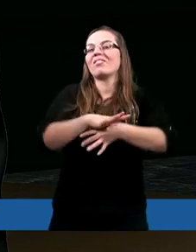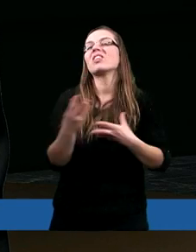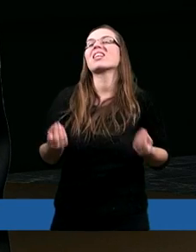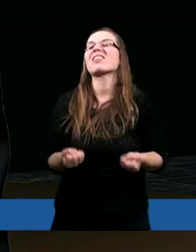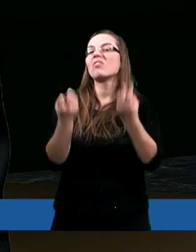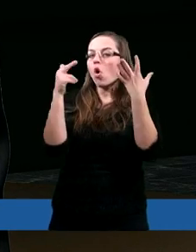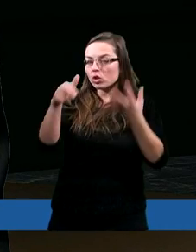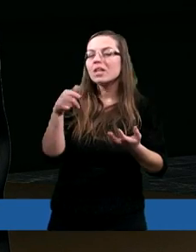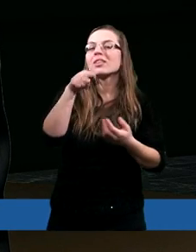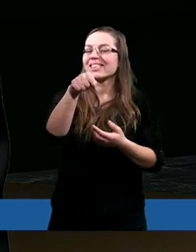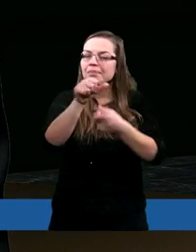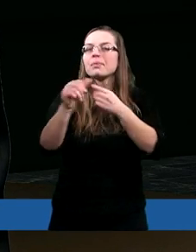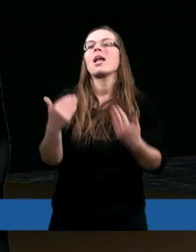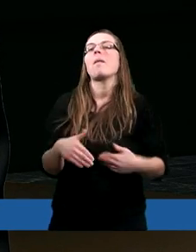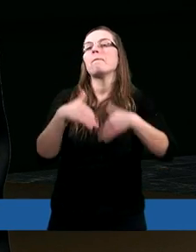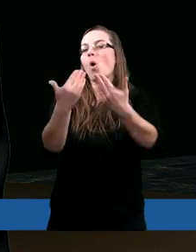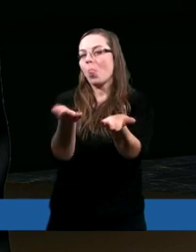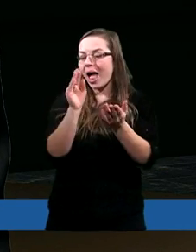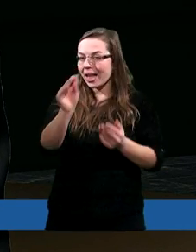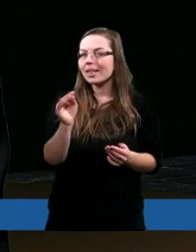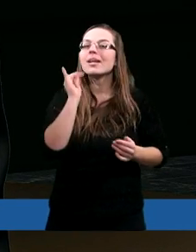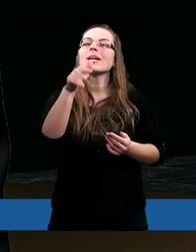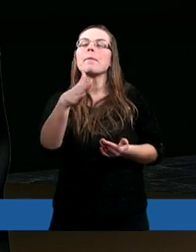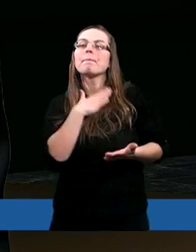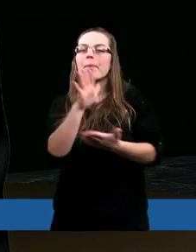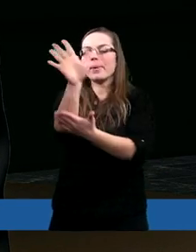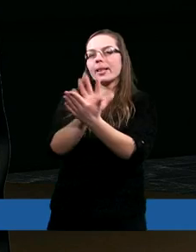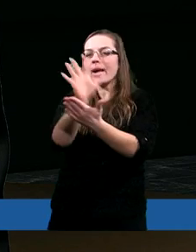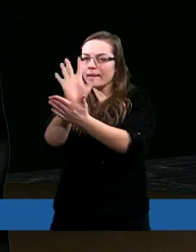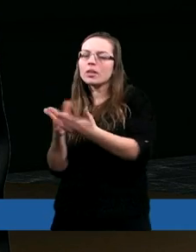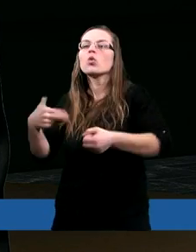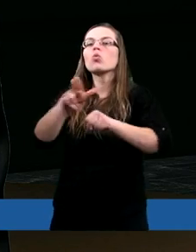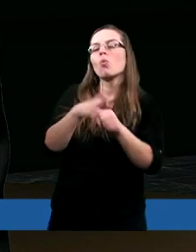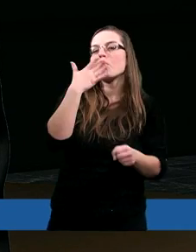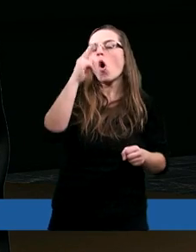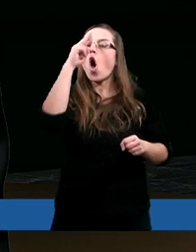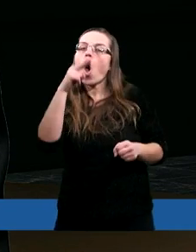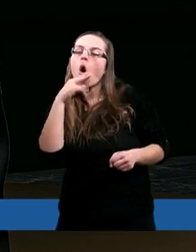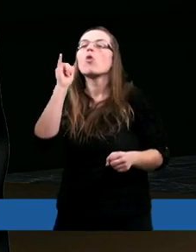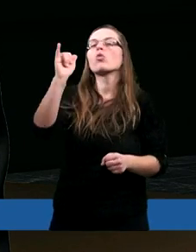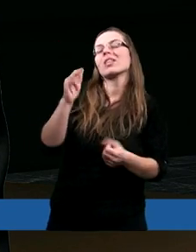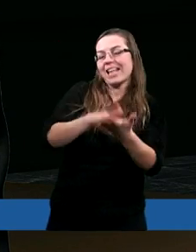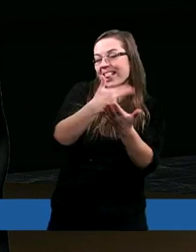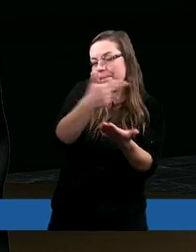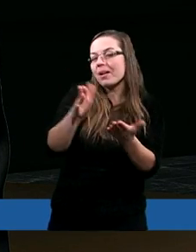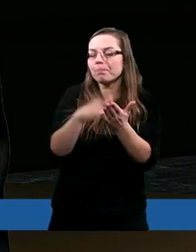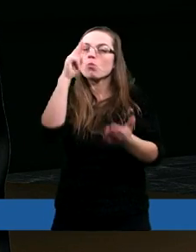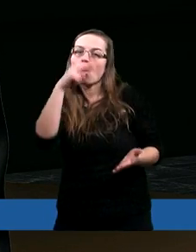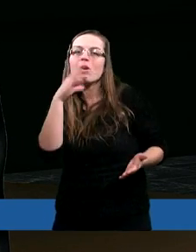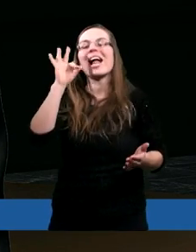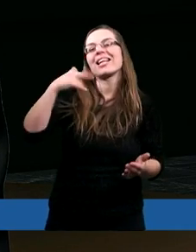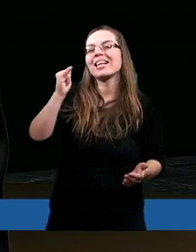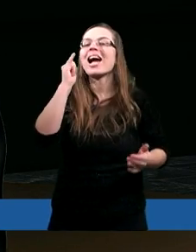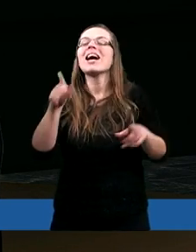Bo jest tam podane i mamy teksty, które mówią ojcu i na temat ojca, syna,